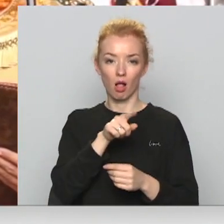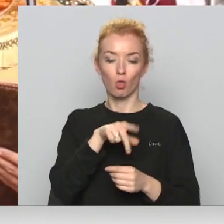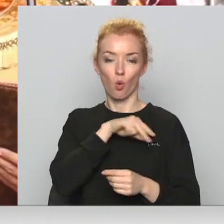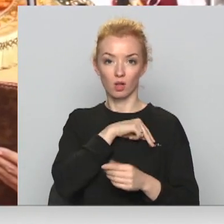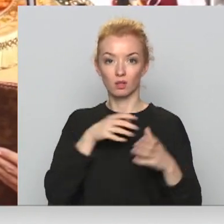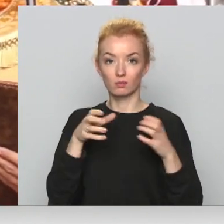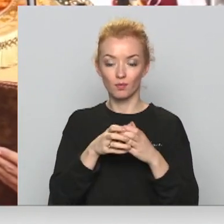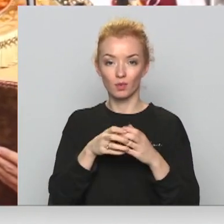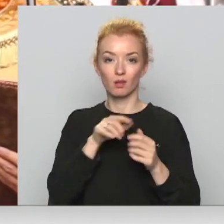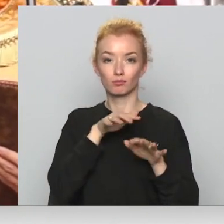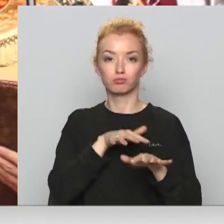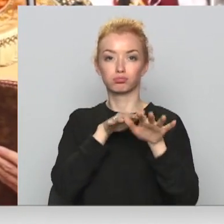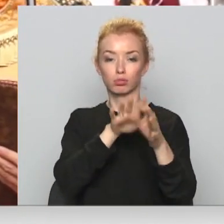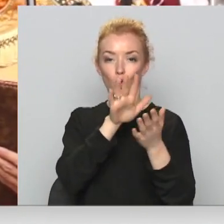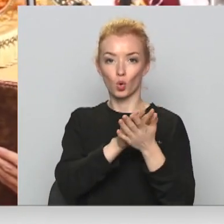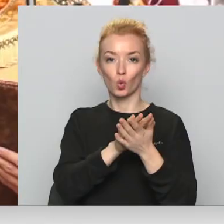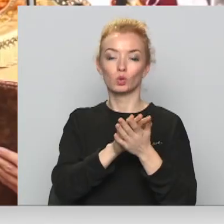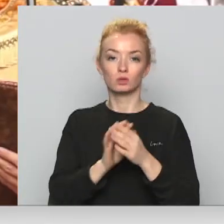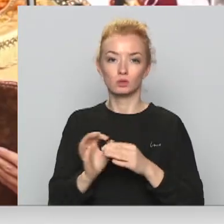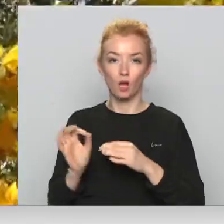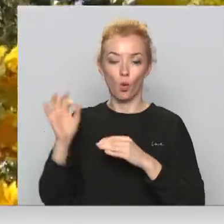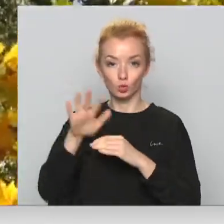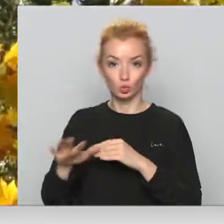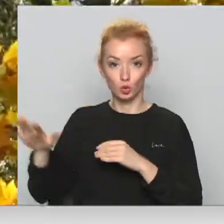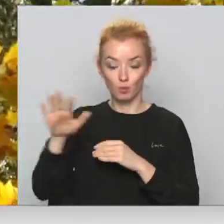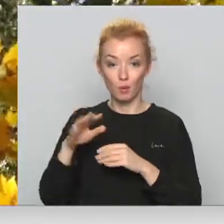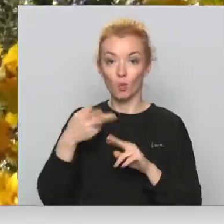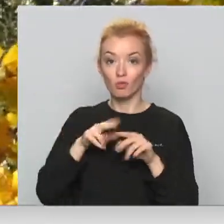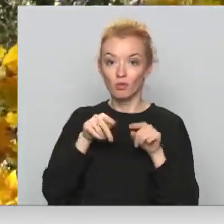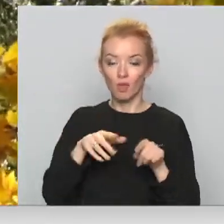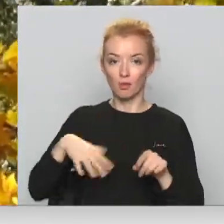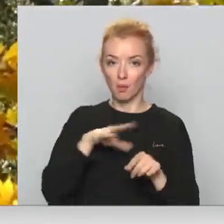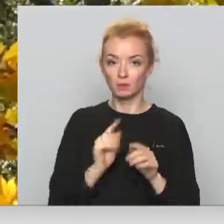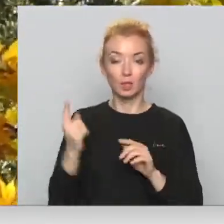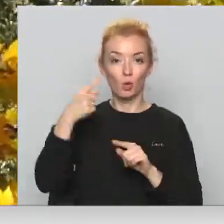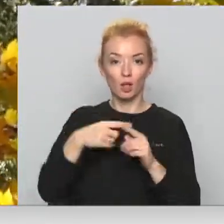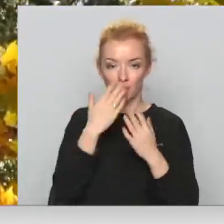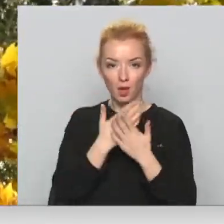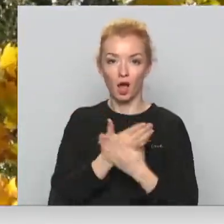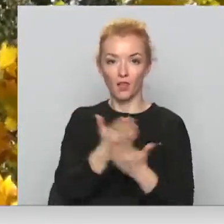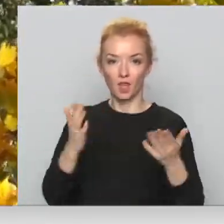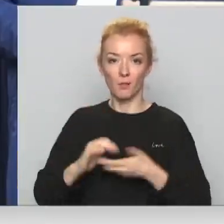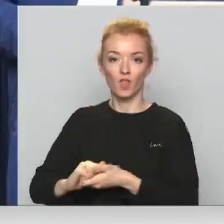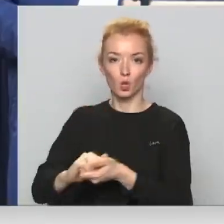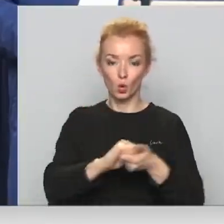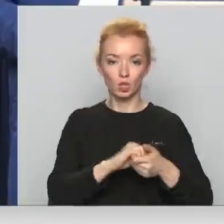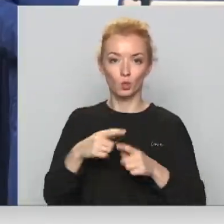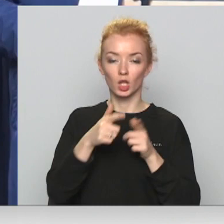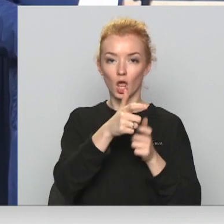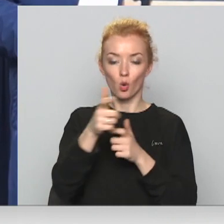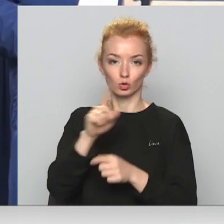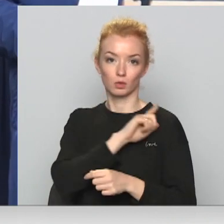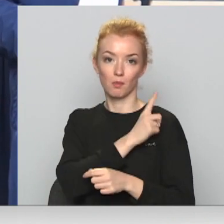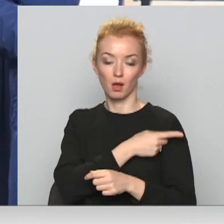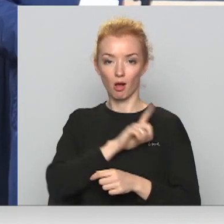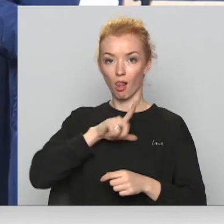tagā ienā uz austrumiem, ir diena, kad mūsu senči pirmo reizi parādīja pasaulē savu vienotību un ieroķu spēku. Latvijas un